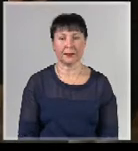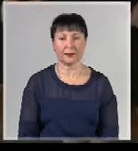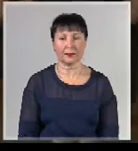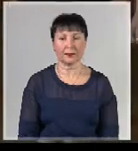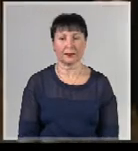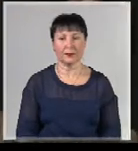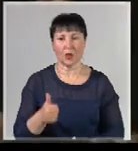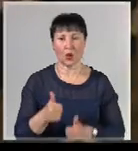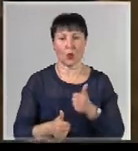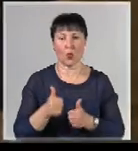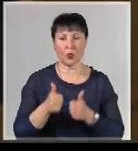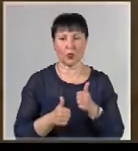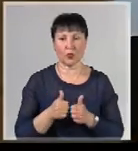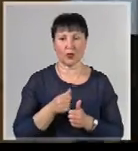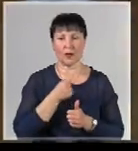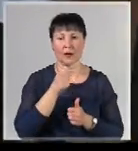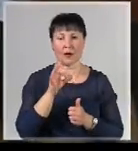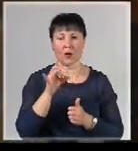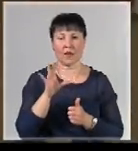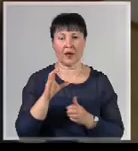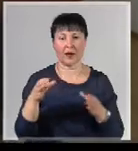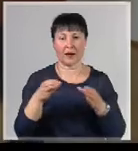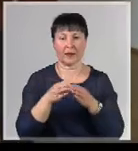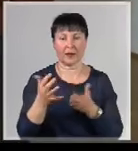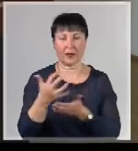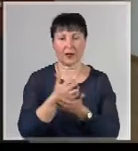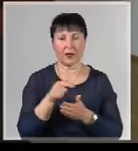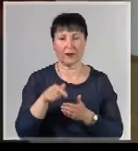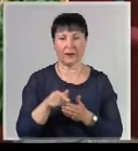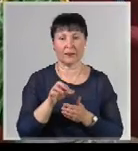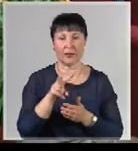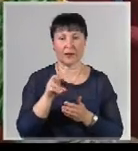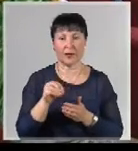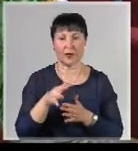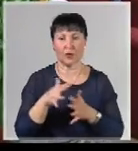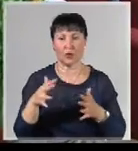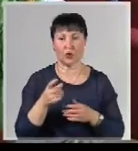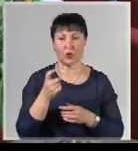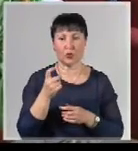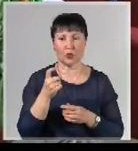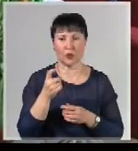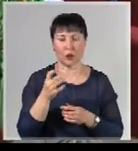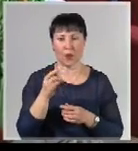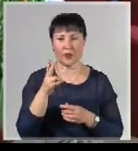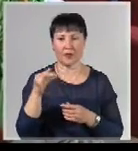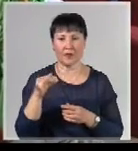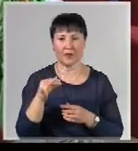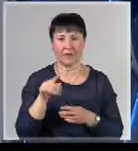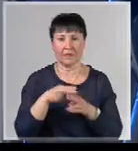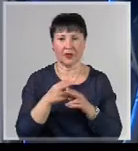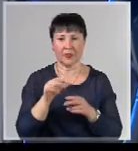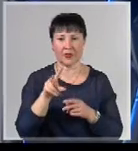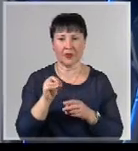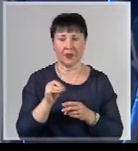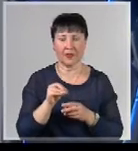Конкурс хоровых коллективов «Песни молодости нашей» собрал в этом зале больше сотни вокалистов зрелого возраста. Организаторы «Региональный союз